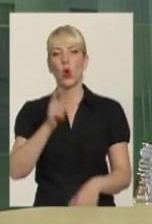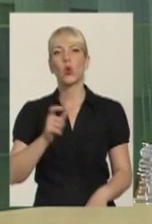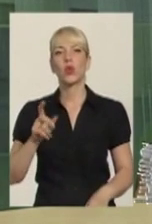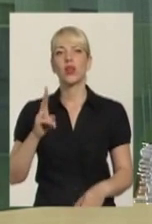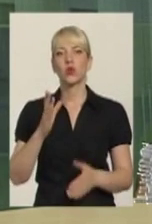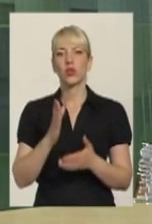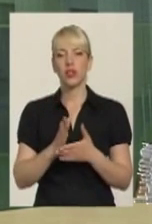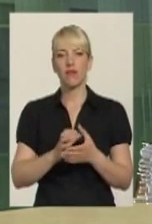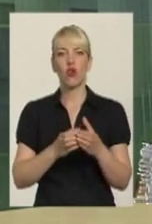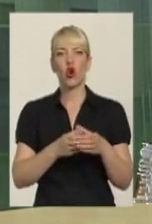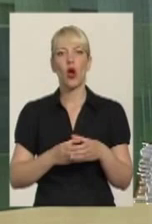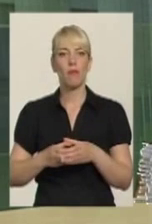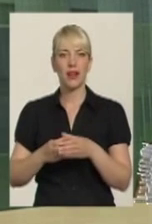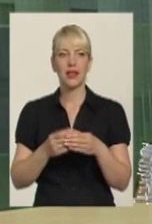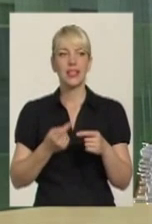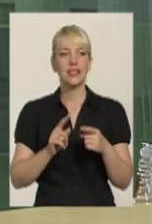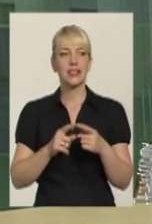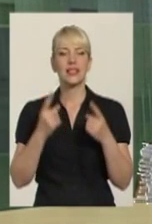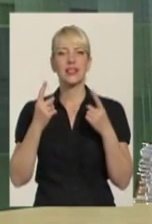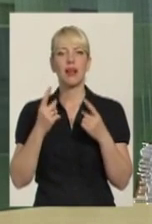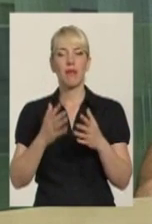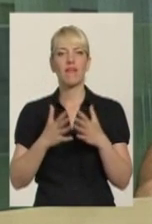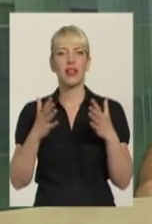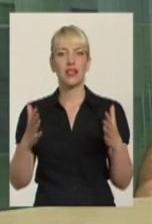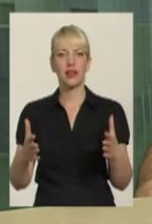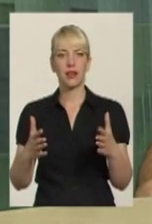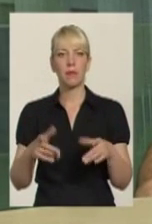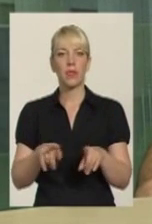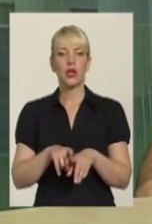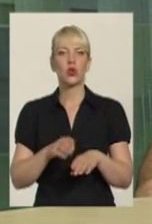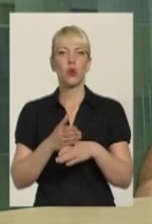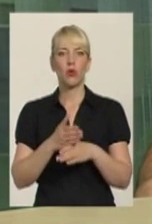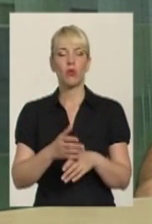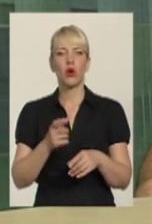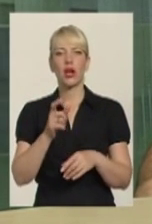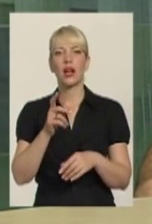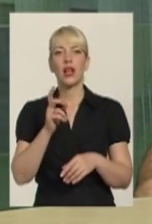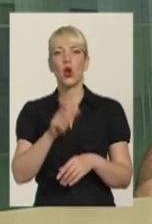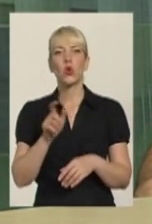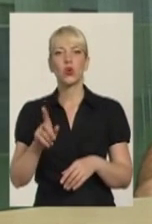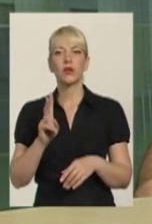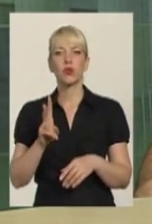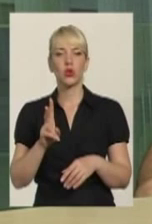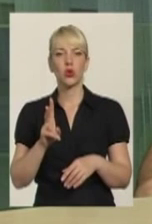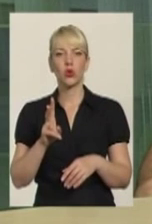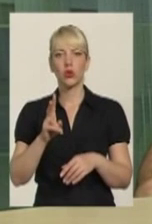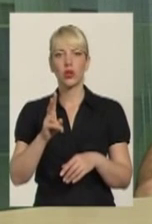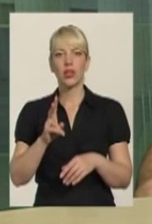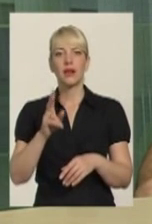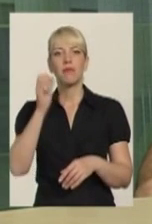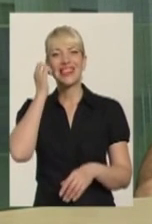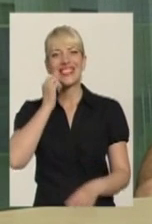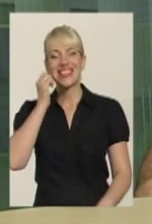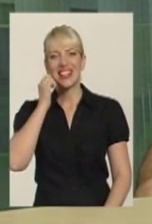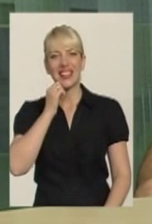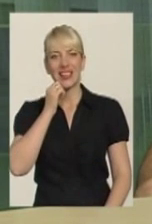які є в громаді. Це саме велика, ну така, знаєте, допомога тим людям, немощним людям, пристарелим